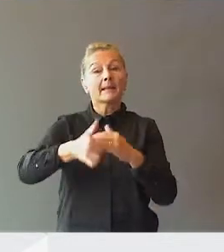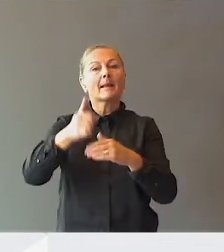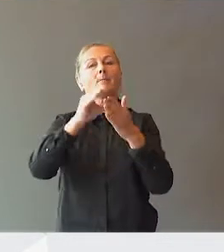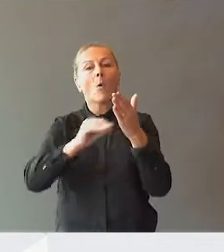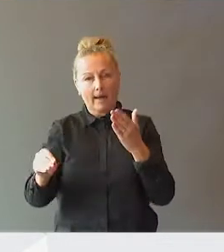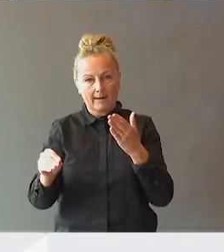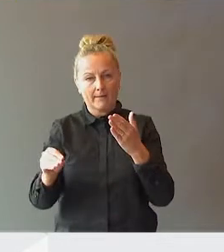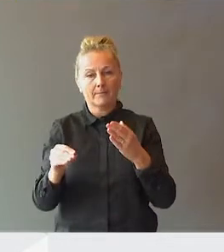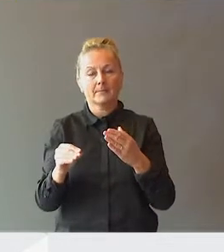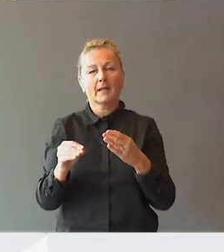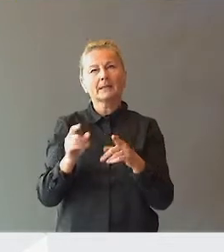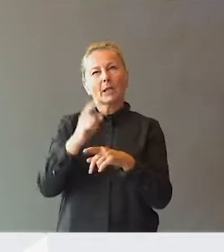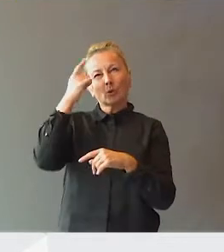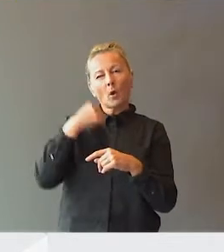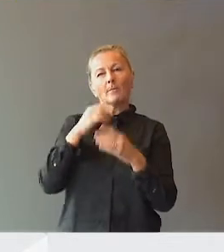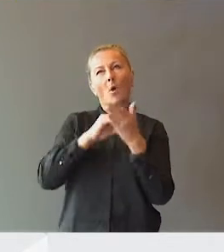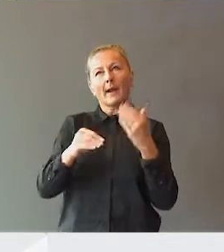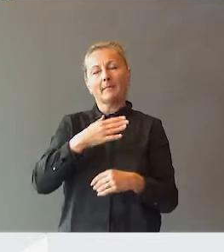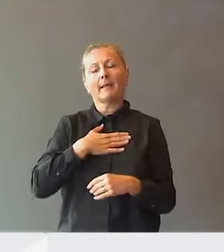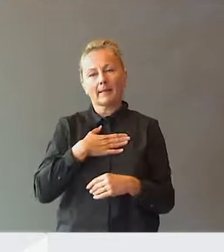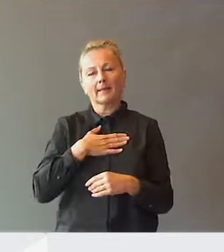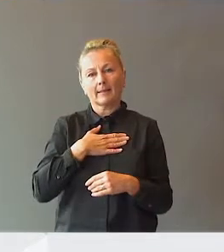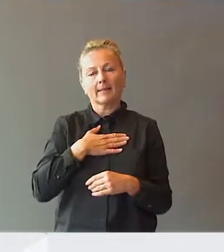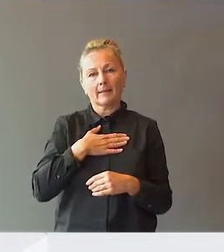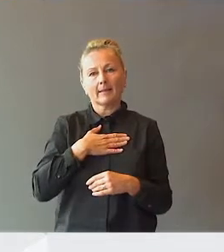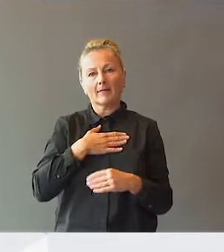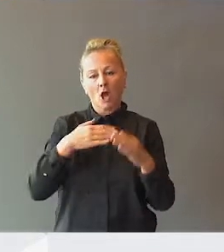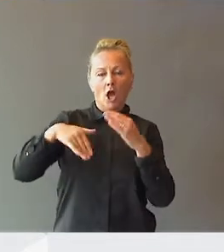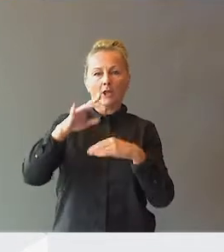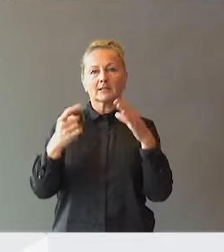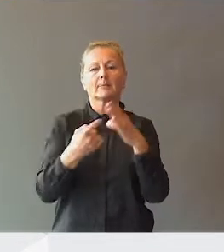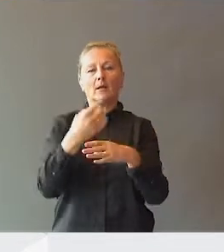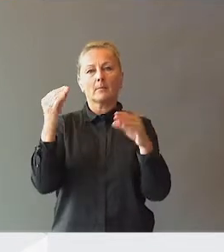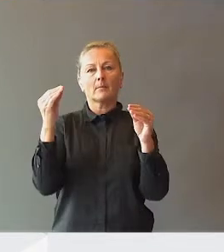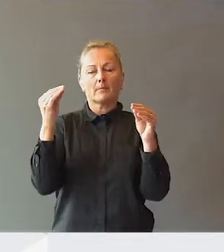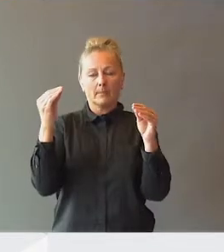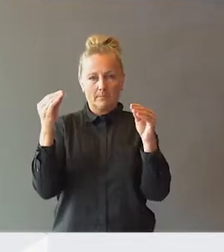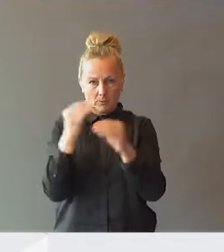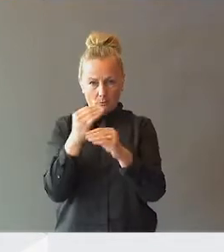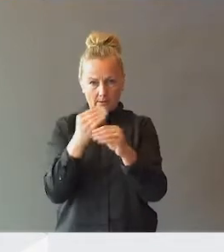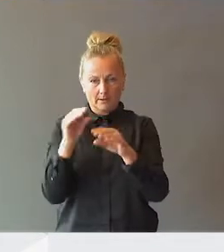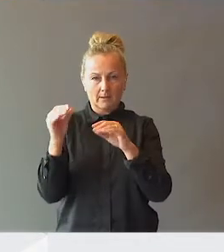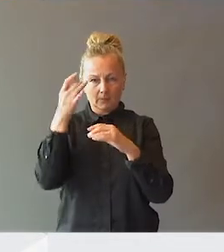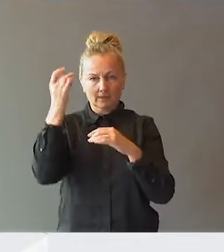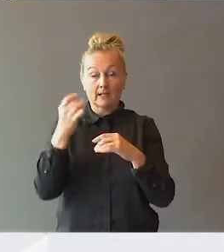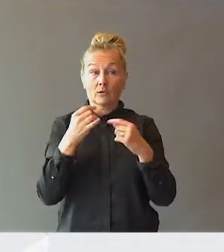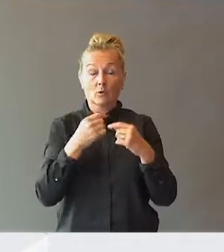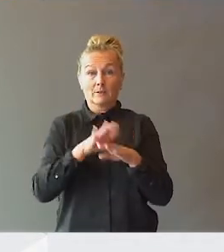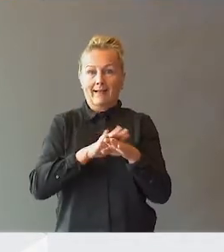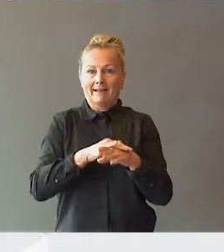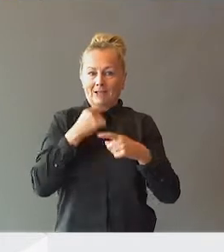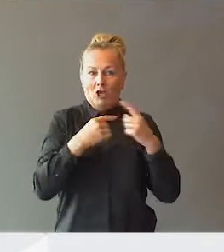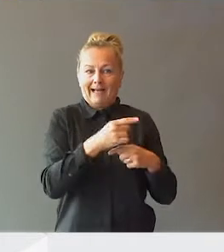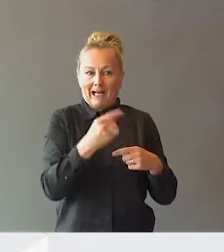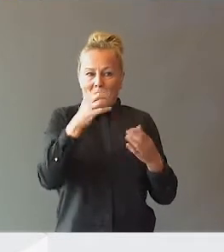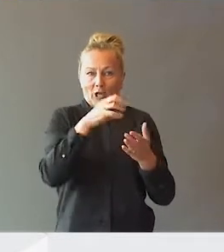poeng. Så jeg tror at poenget mitt er at vi har høy spesialpedagogisk kompetanse. Nå kjenner jeg at har snakket til kunnskapsdepartementet.